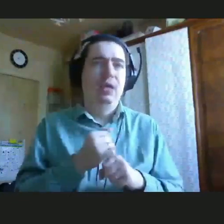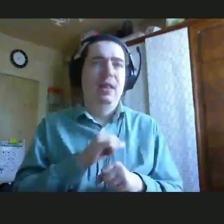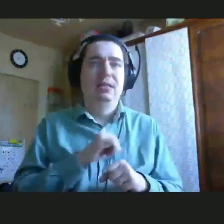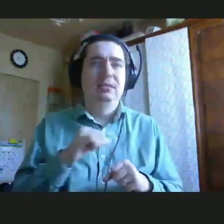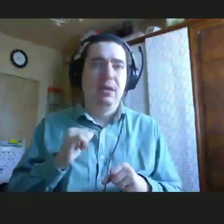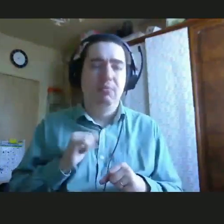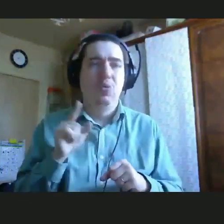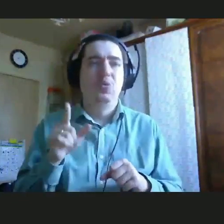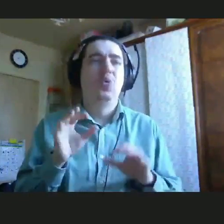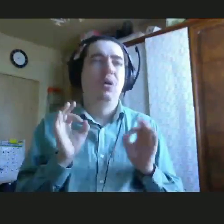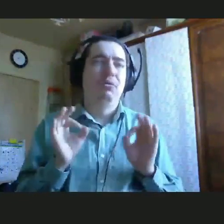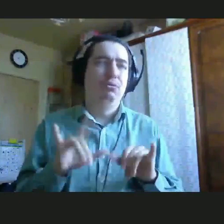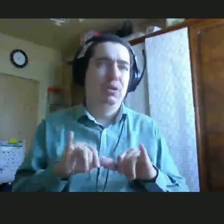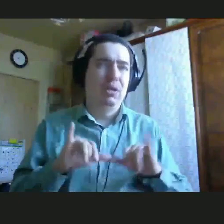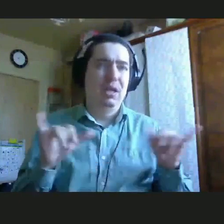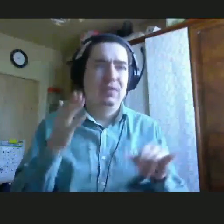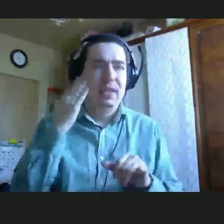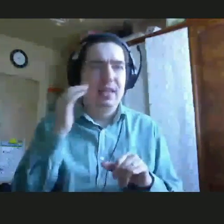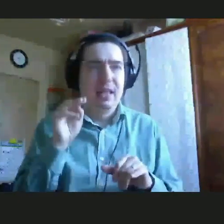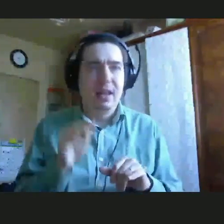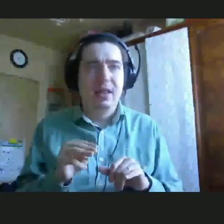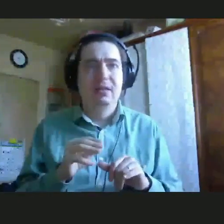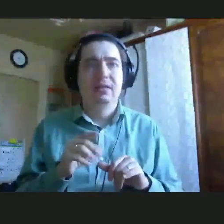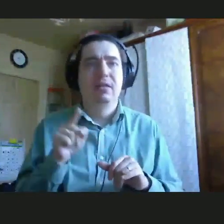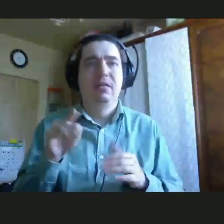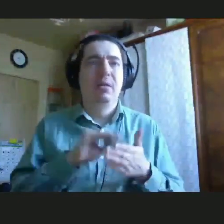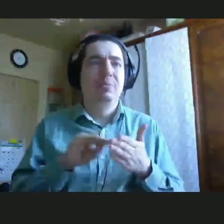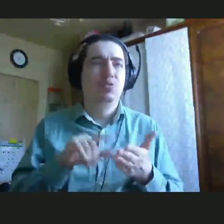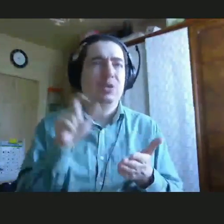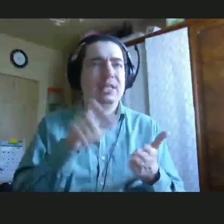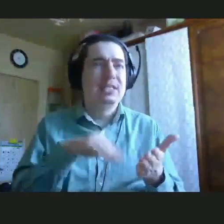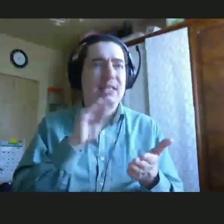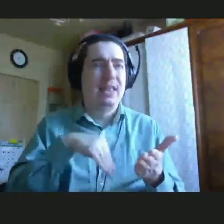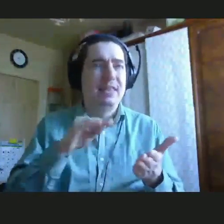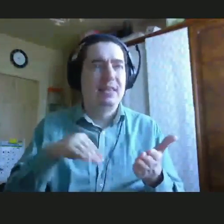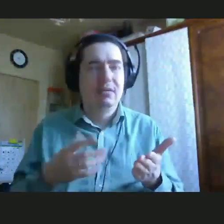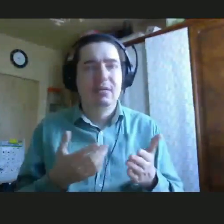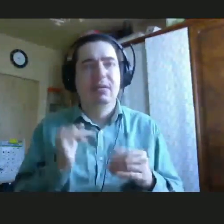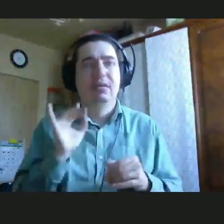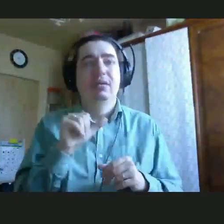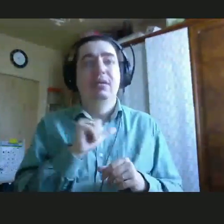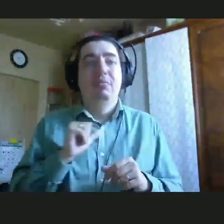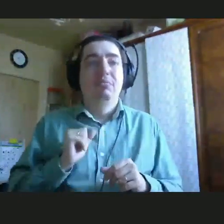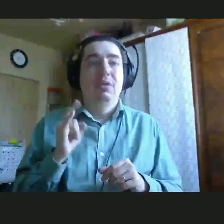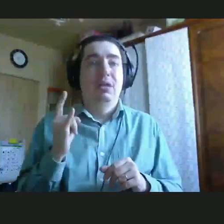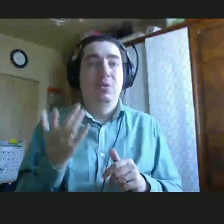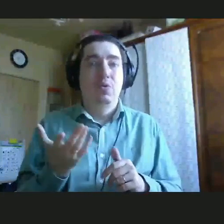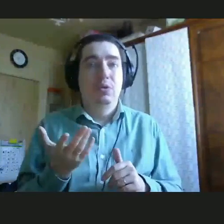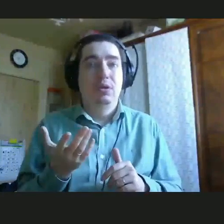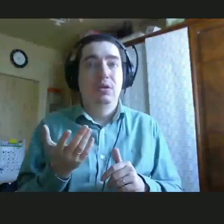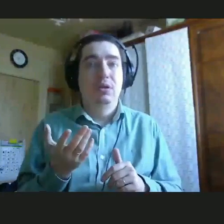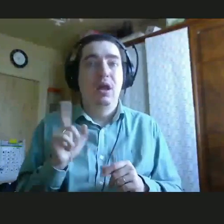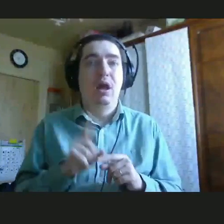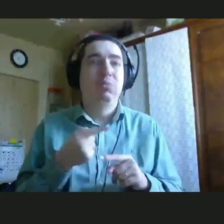развит интеллект, она пишет статьи, и в целом Златы это ребенок, как